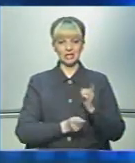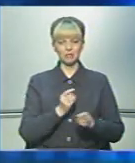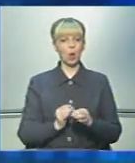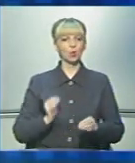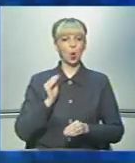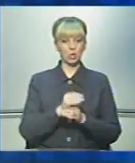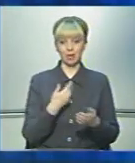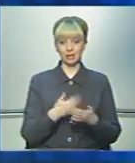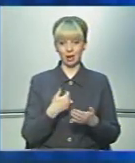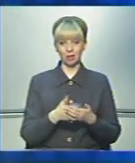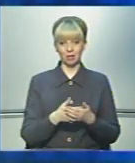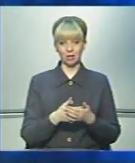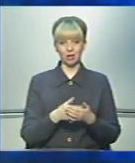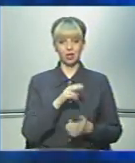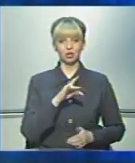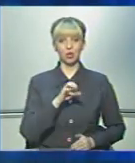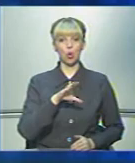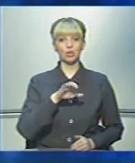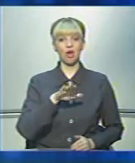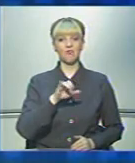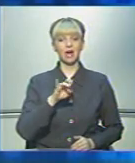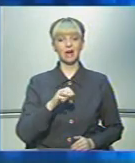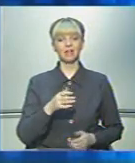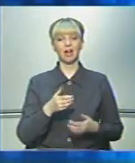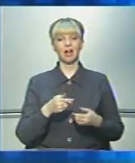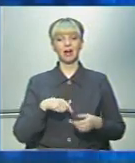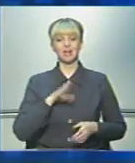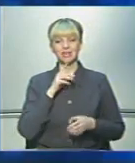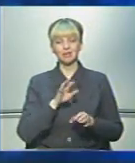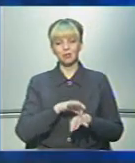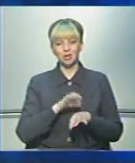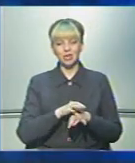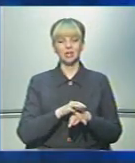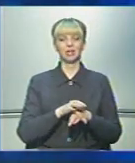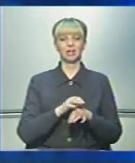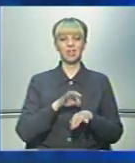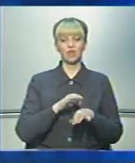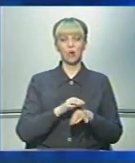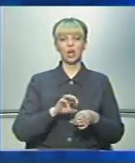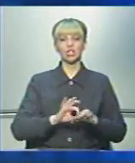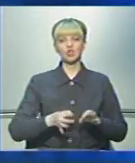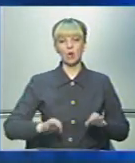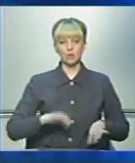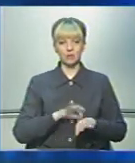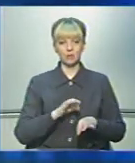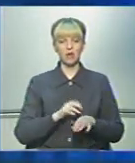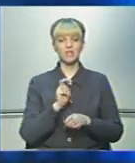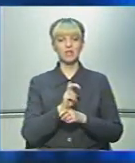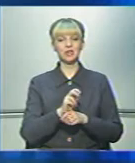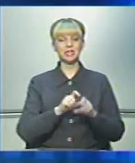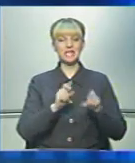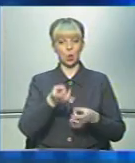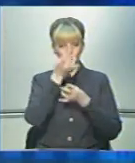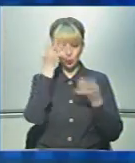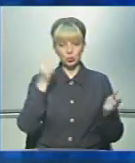Додали, наприклад, дротаверин – засіб від гінекологічних захворювань кишково-шлункових хвороб. Відвідування закладів культури